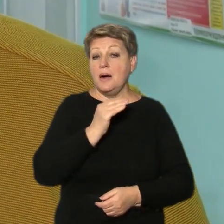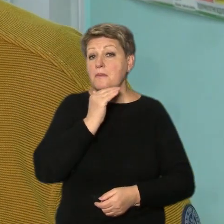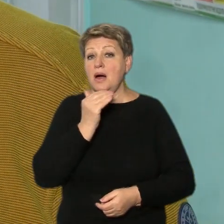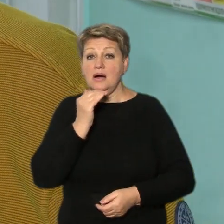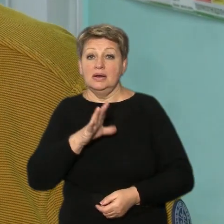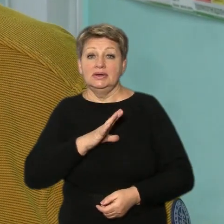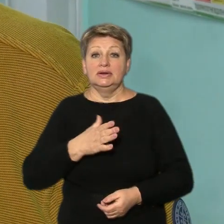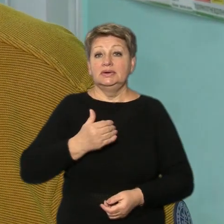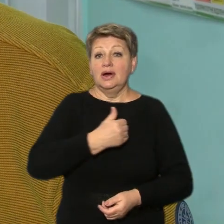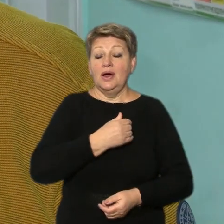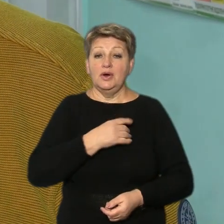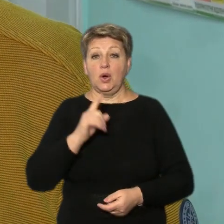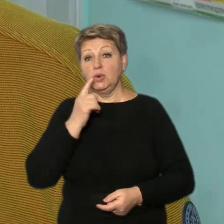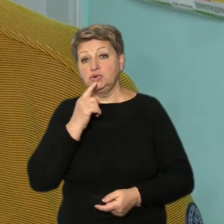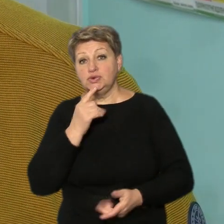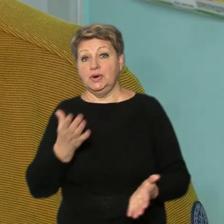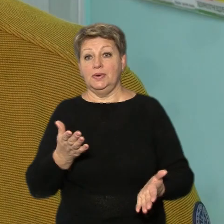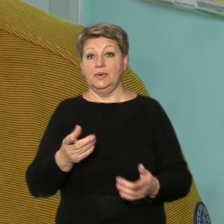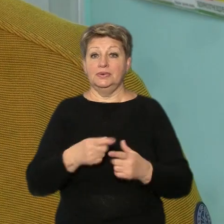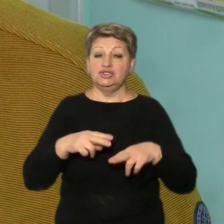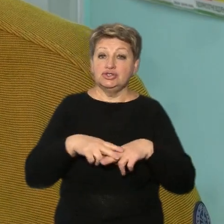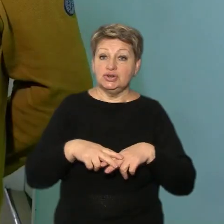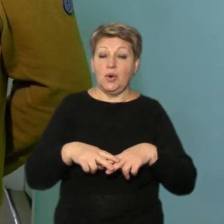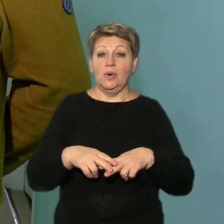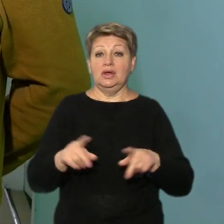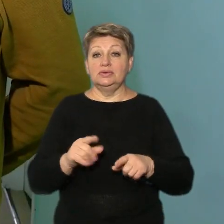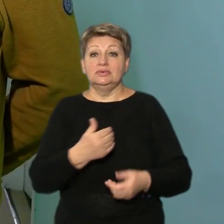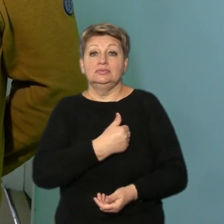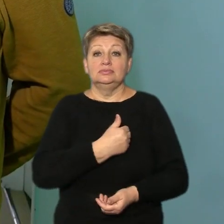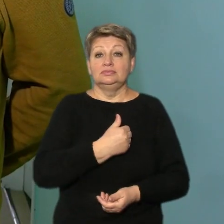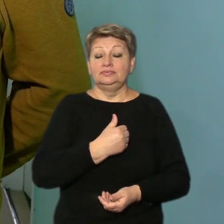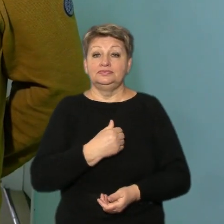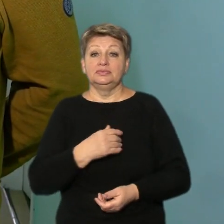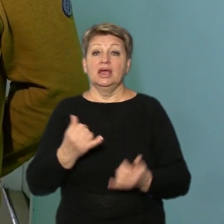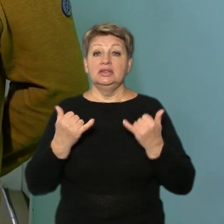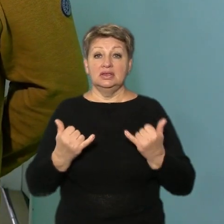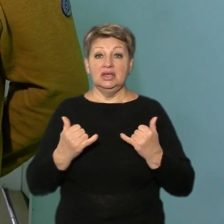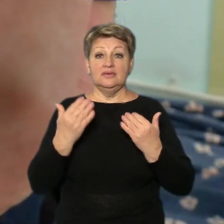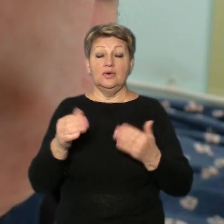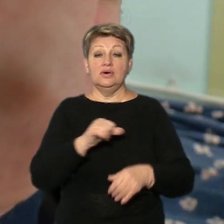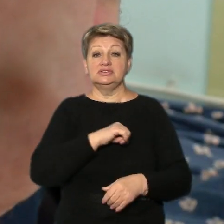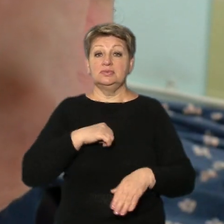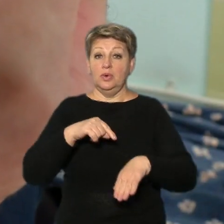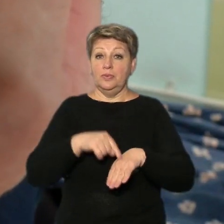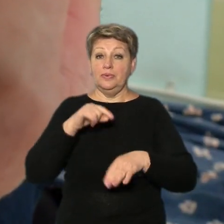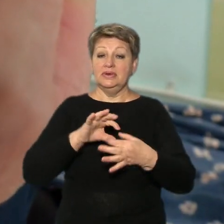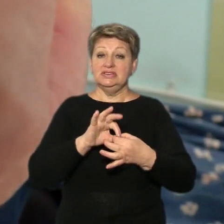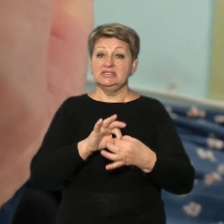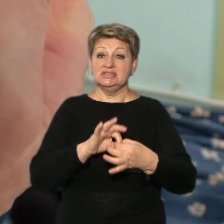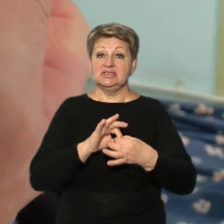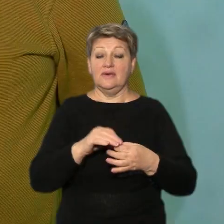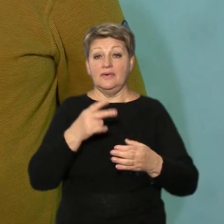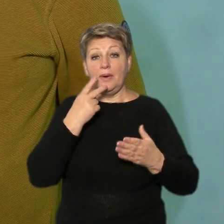солодкого, чи цукерку, чи шополадку якусь, чи ще щось. Нині, каже чоловік, його самопочуття залежить від показників